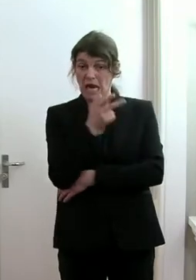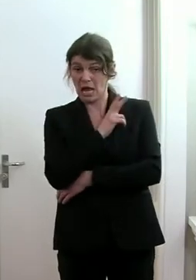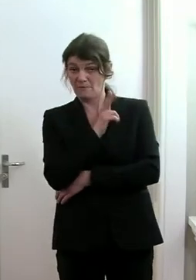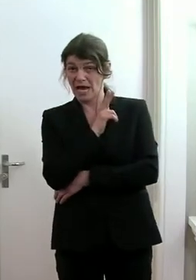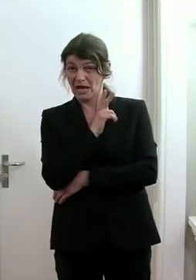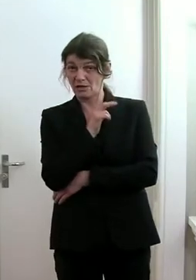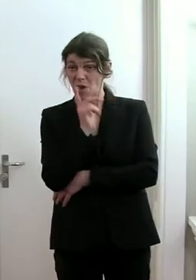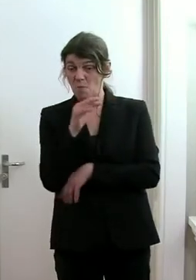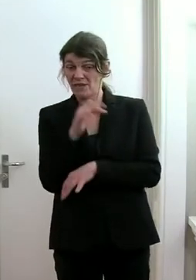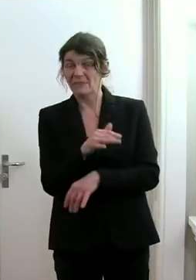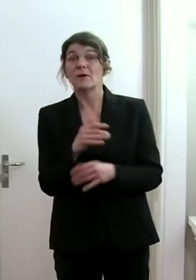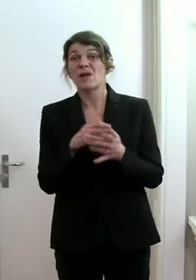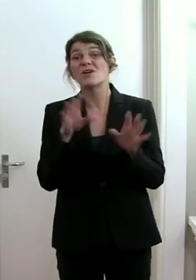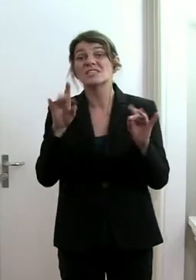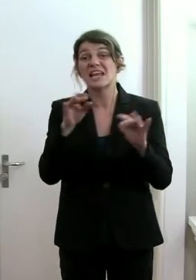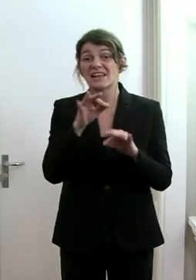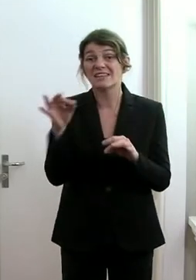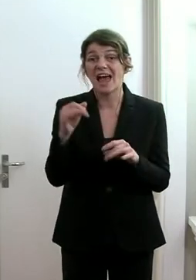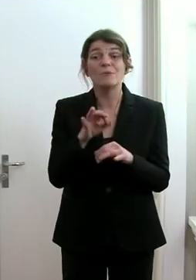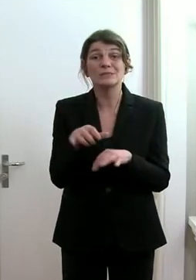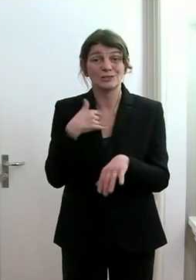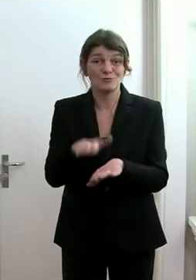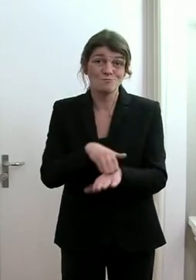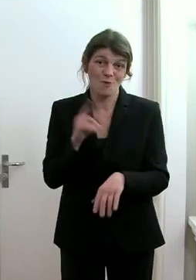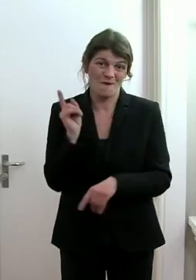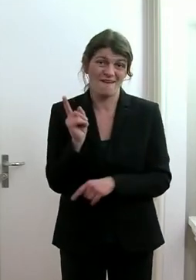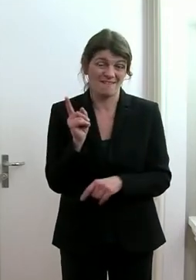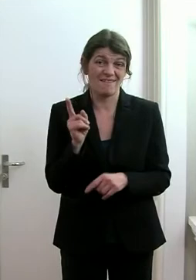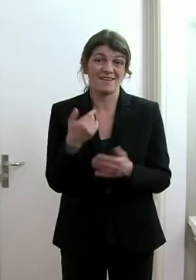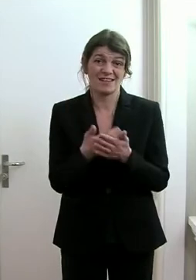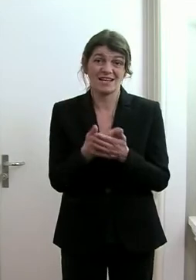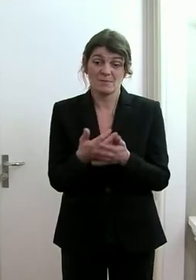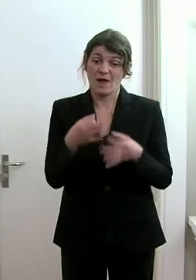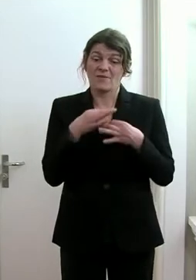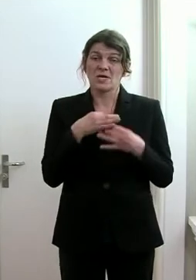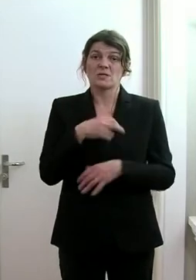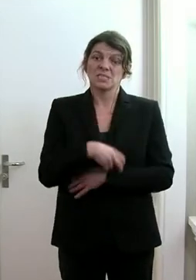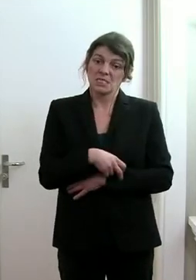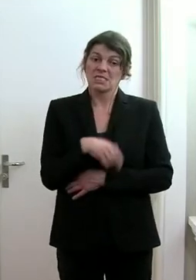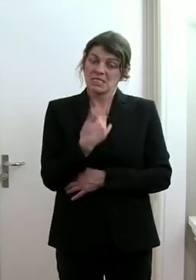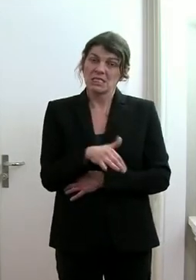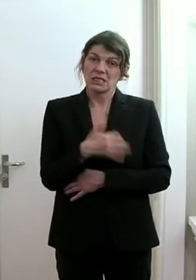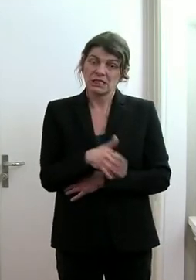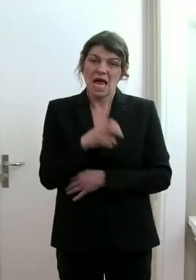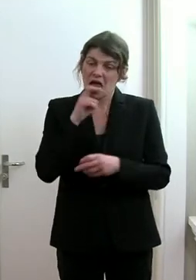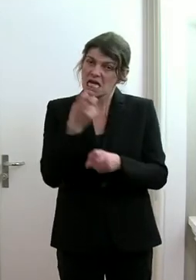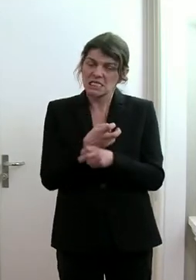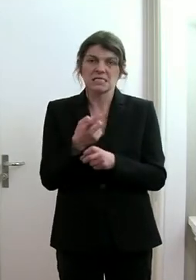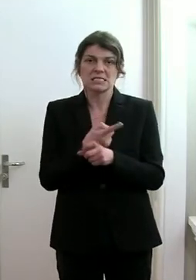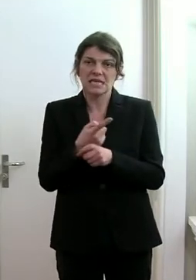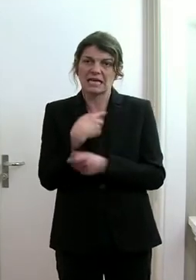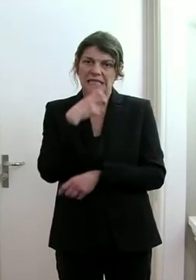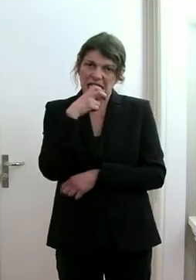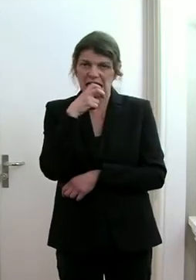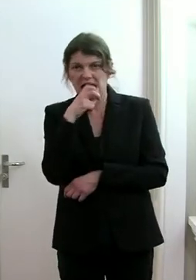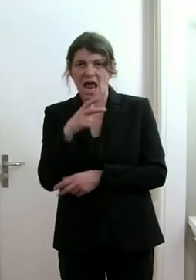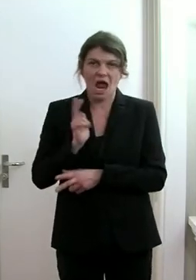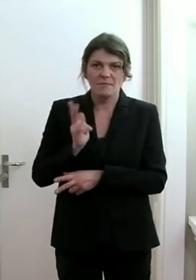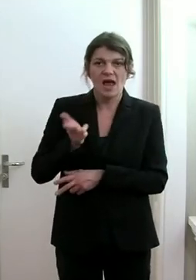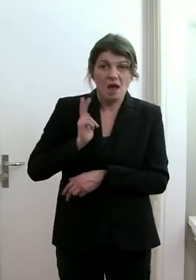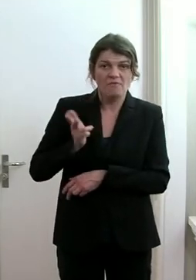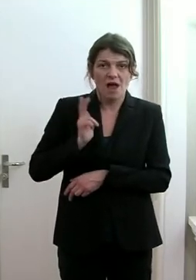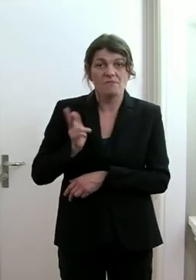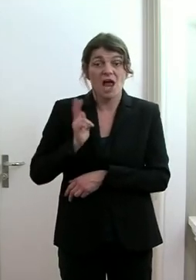Tage wird es schon dauern, bis man das spürt. Und das ist für uns eine sehr quälende Zeit jetzt, dieses Abwarten.